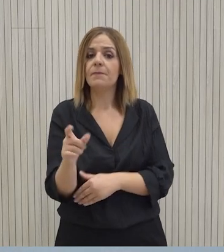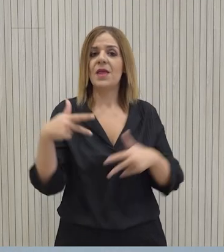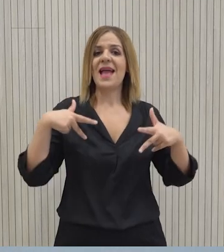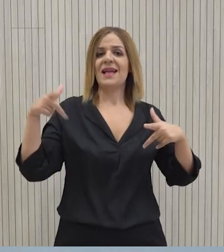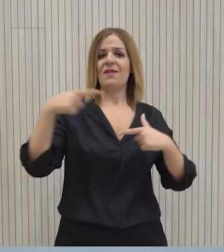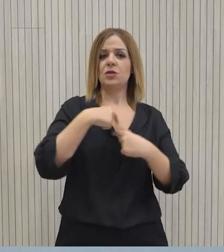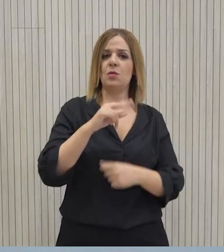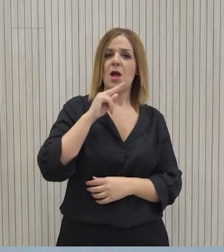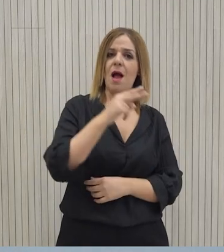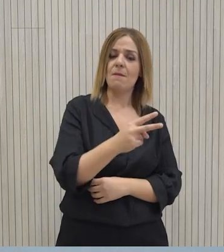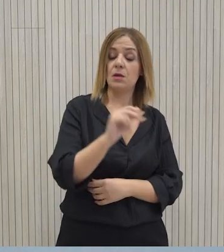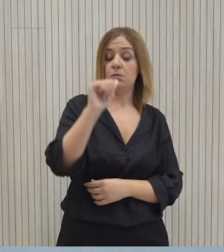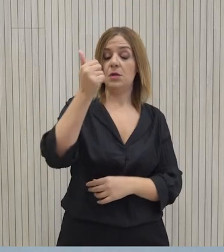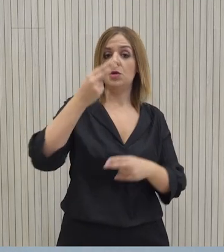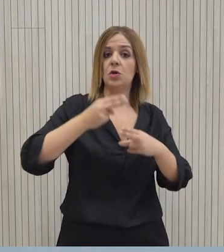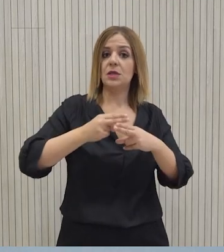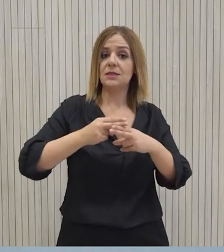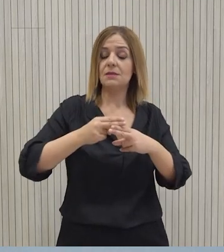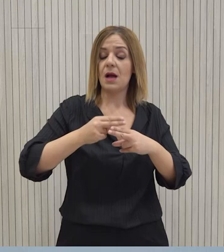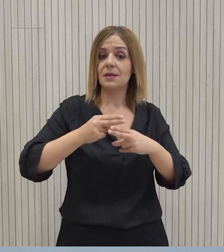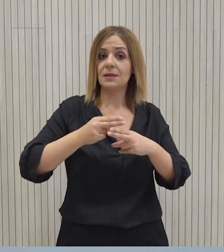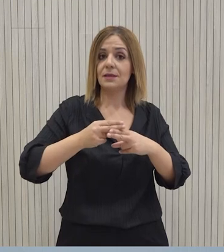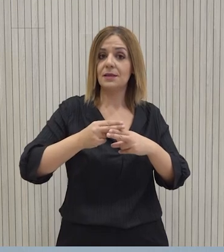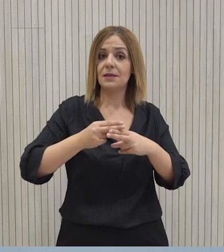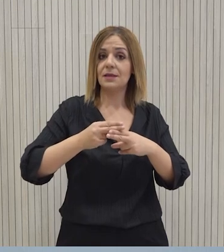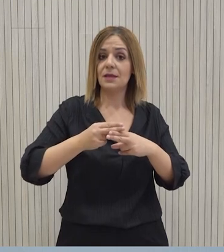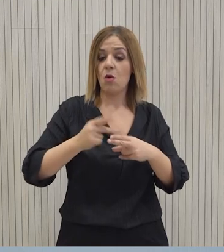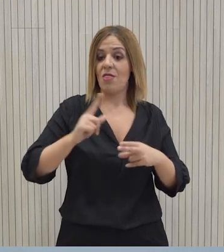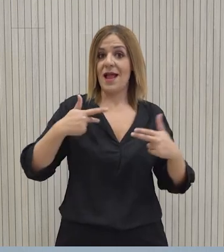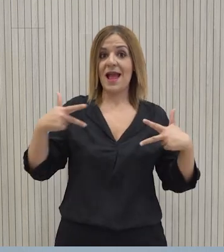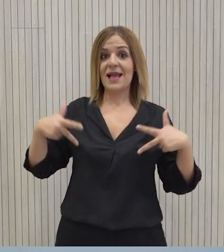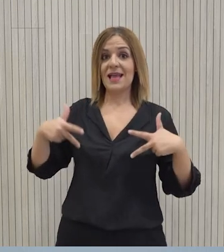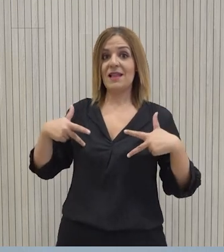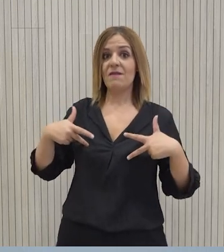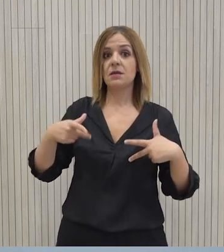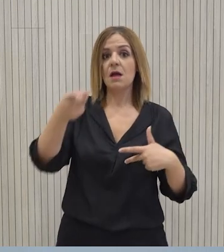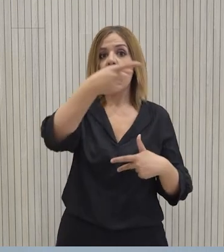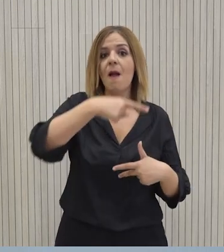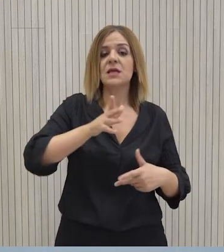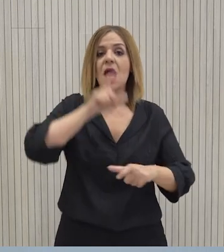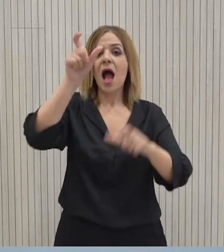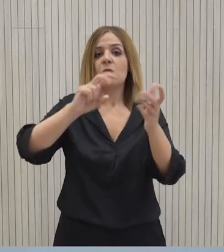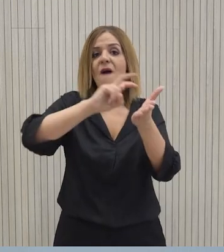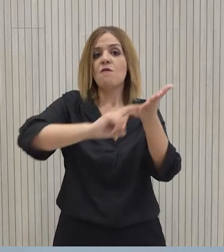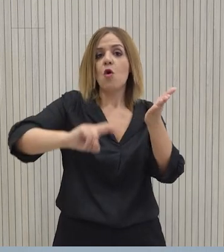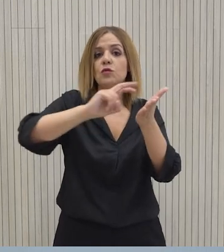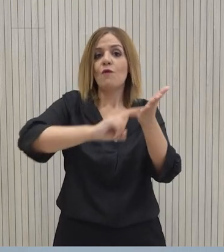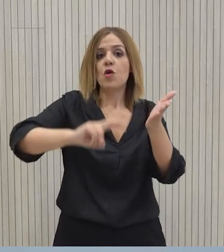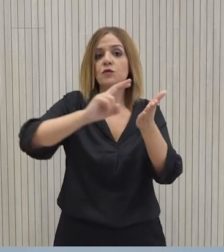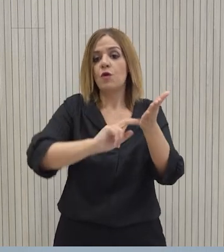Αυτό το οποίο πρώτα απ' όλα θα πρέπει να σημειώσω ότι δεν είναι η κυβέρνηση είναι ο φορολογούμενος πολίτης που θα